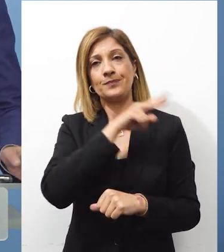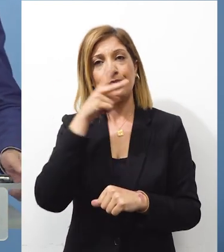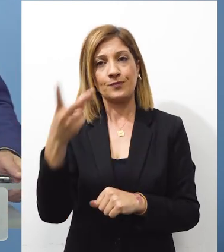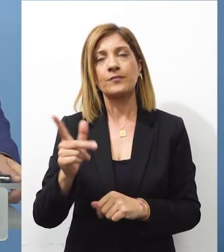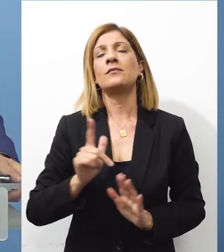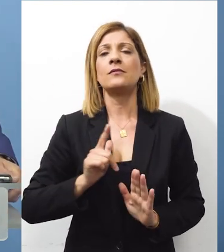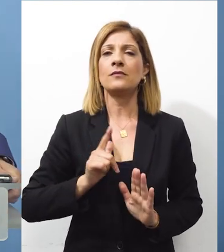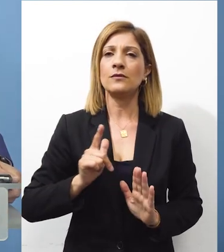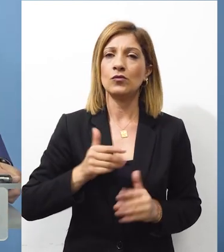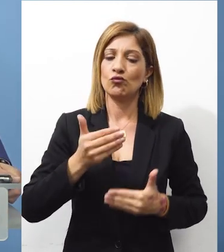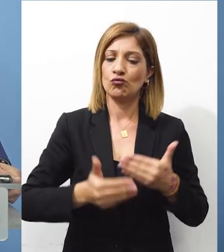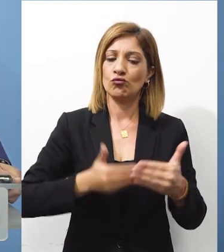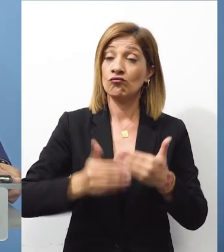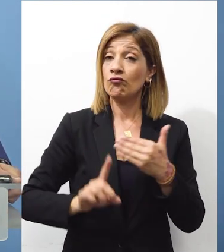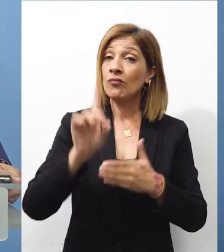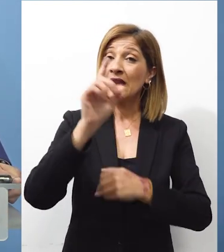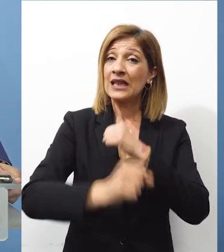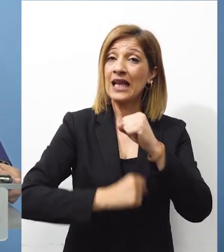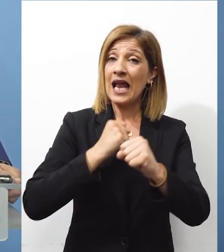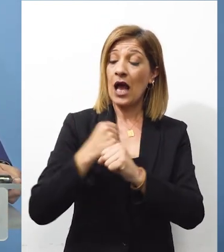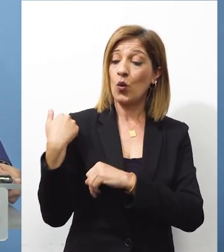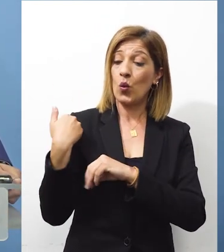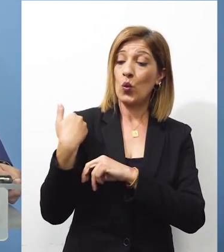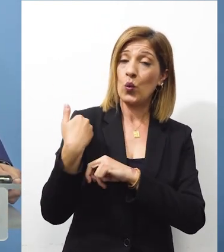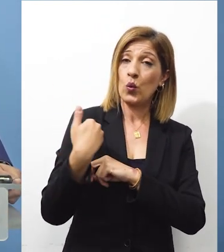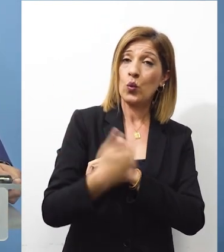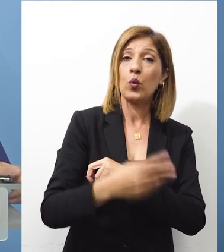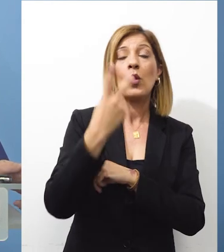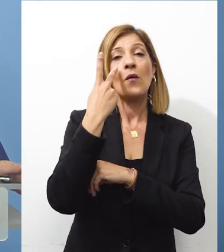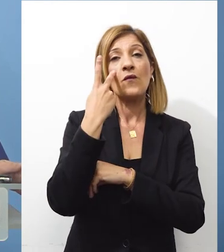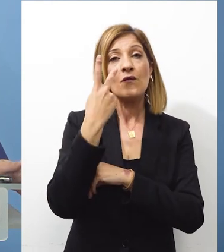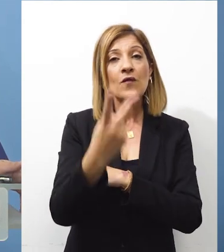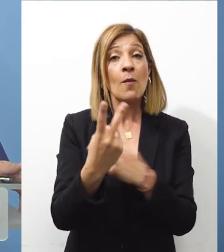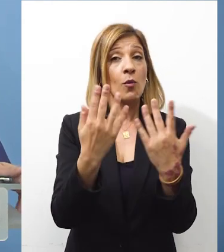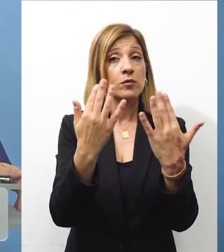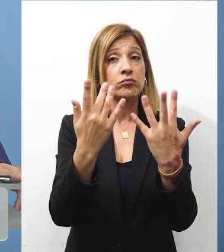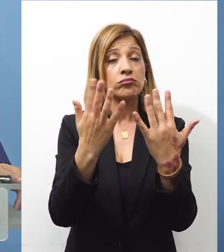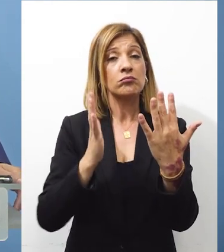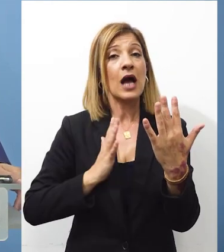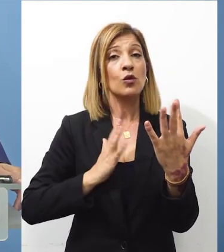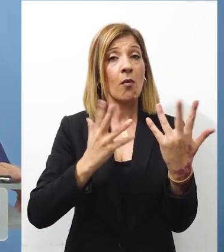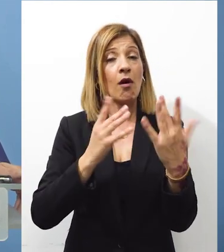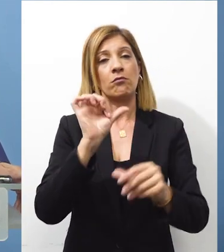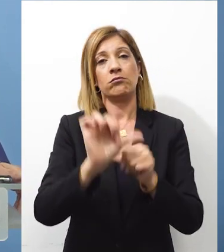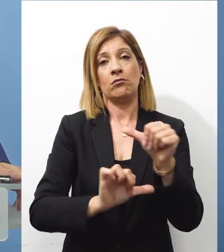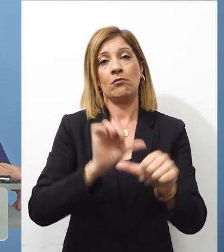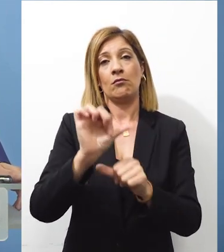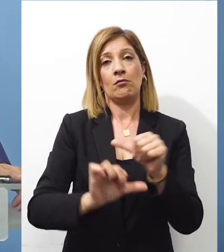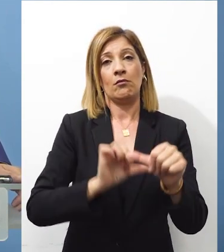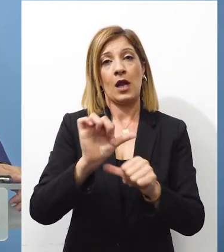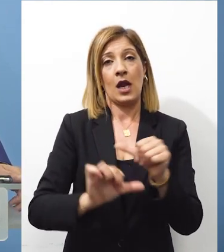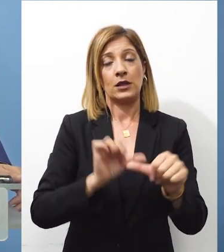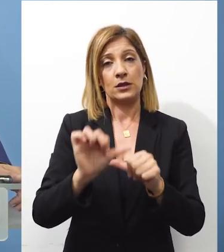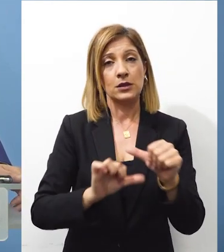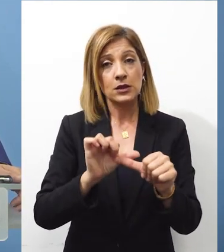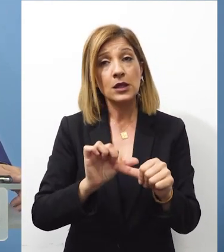αντικειμενικά. Τον τελευταίο ένα χρόνο βλέπουμε τους αριθμούς του μεταναστευτικού να έχουν αλλάξει άρδη. Να